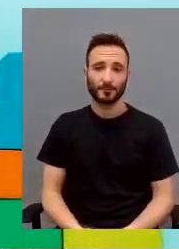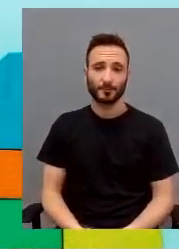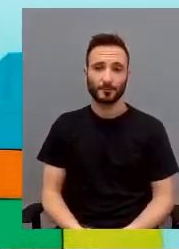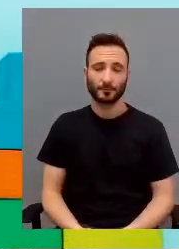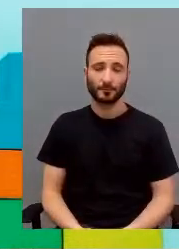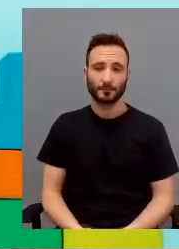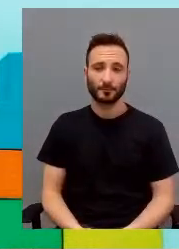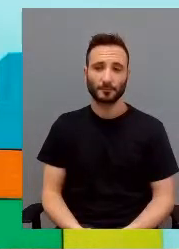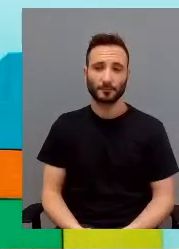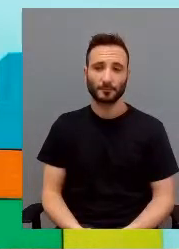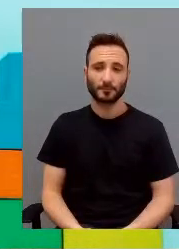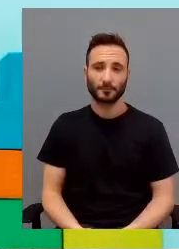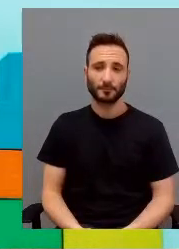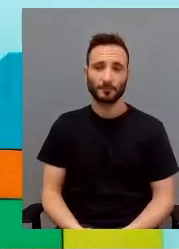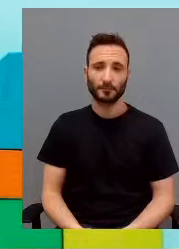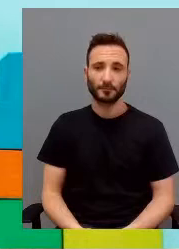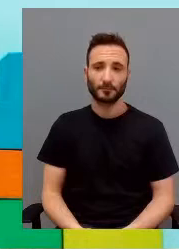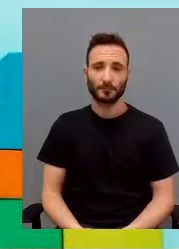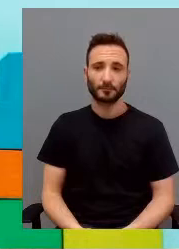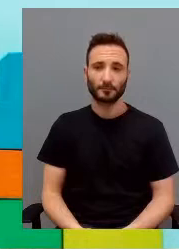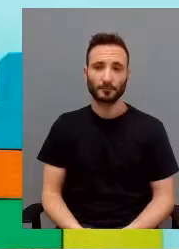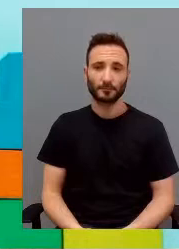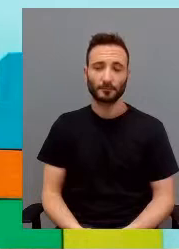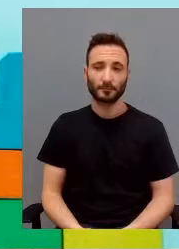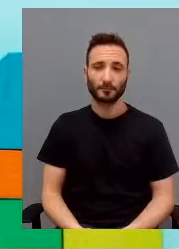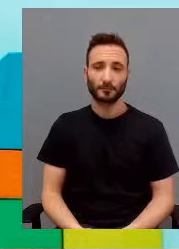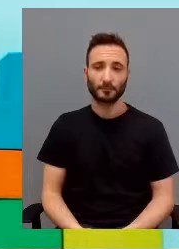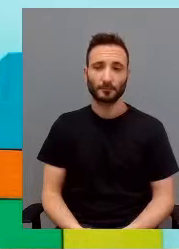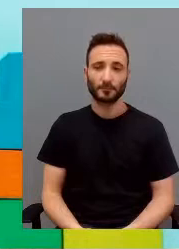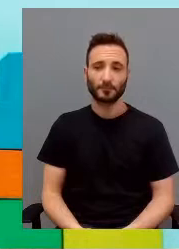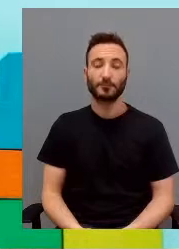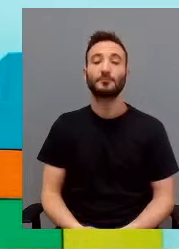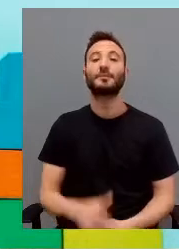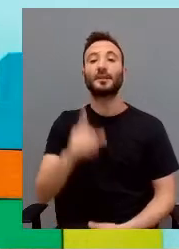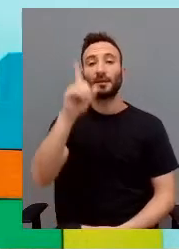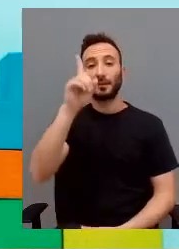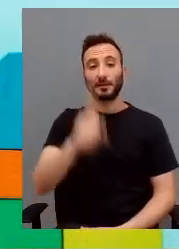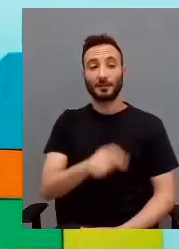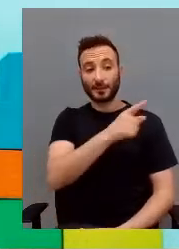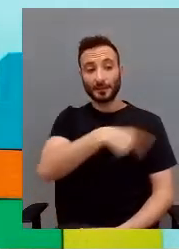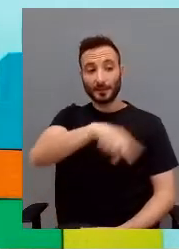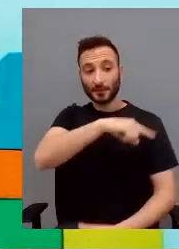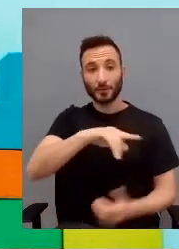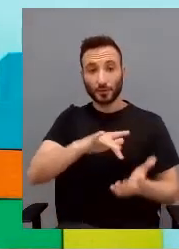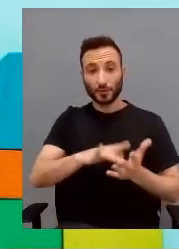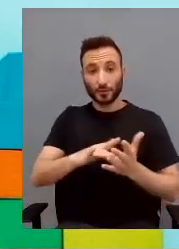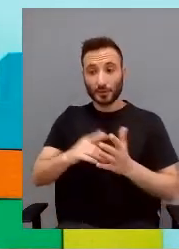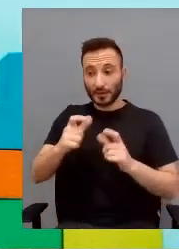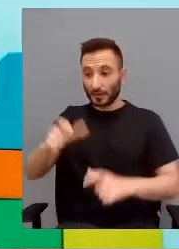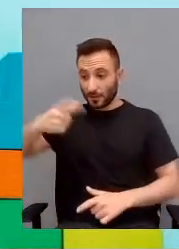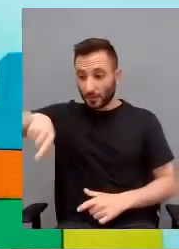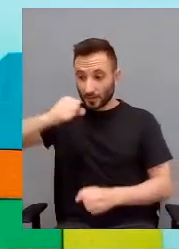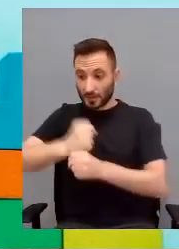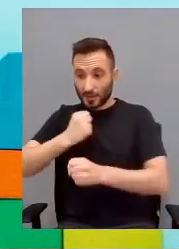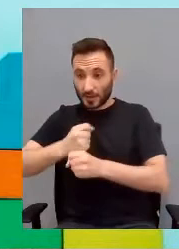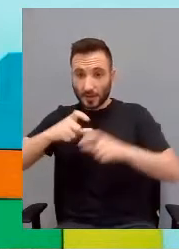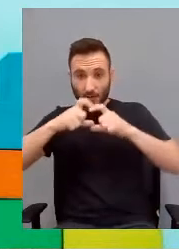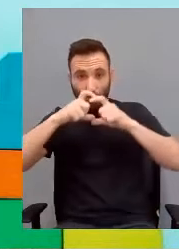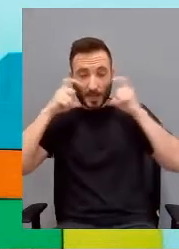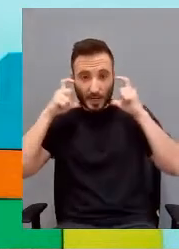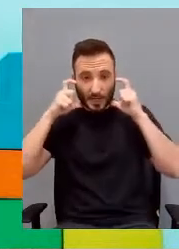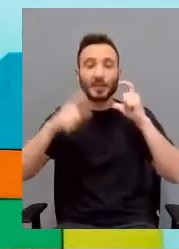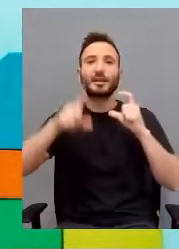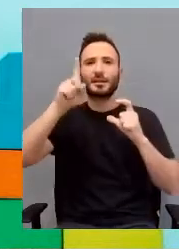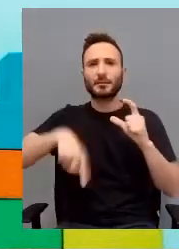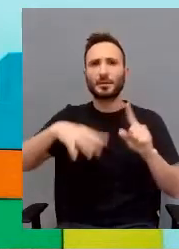vestiti in un modo assolutamente strano per loro. Hanno visto i operatori con le mascherine in un scenario